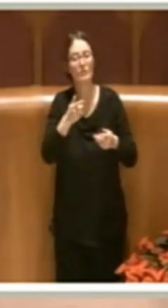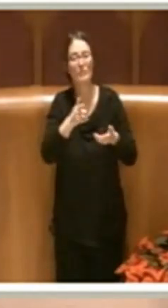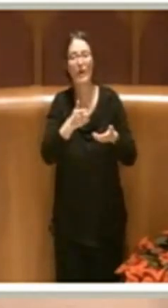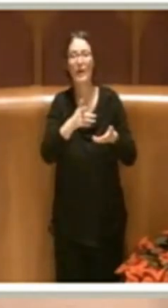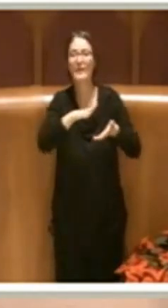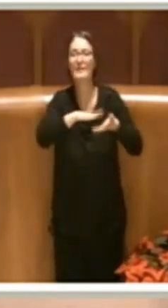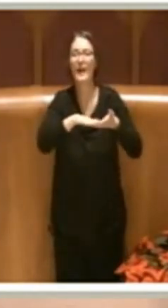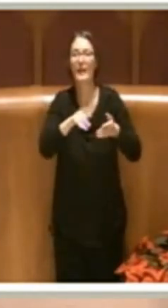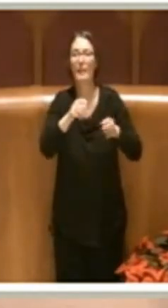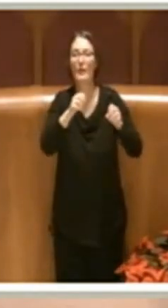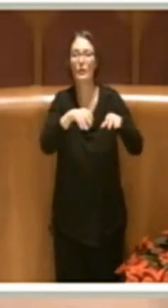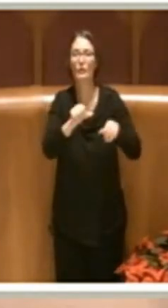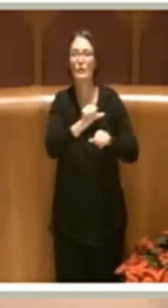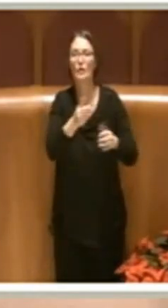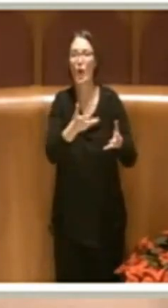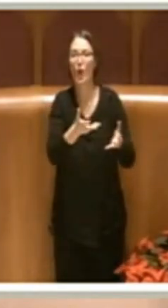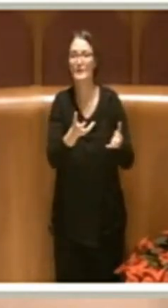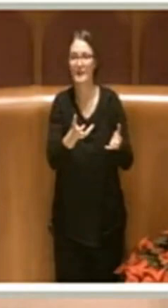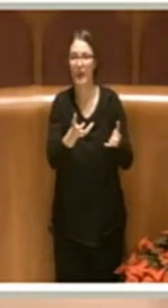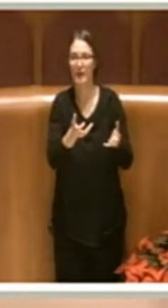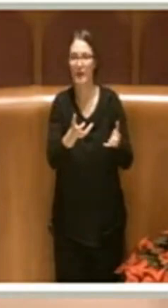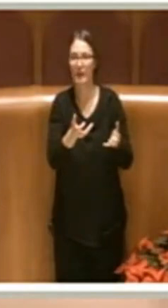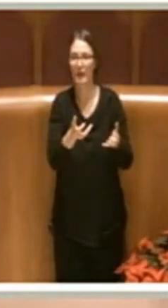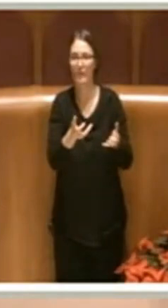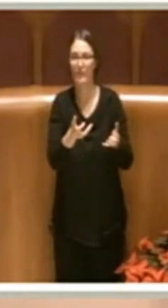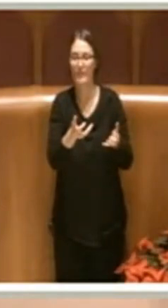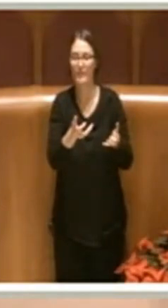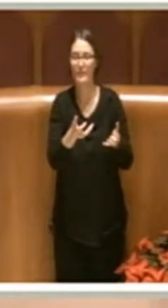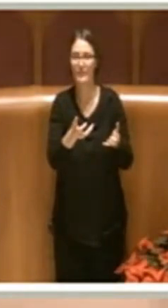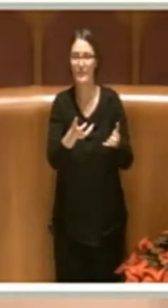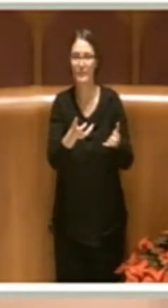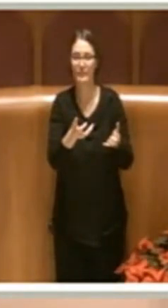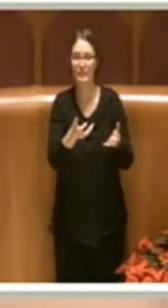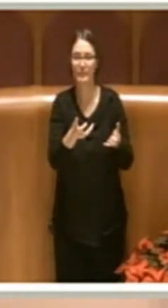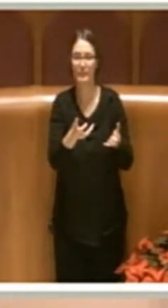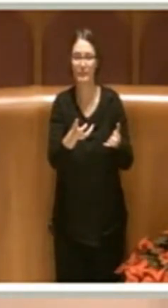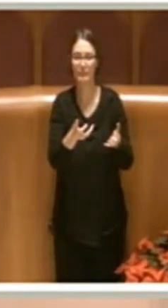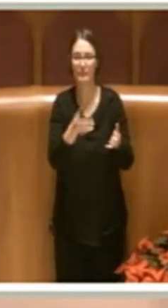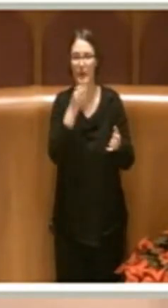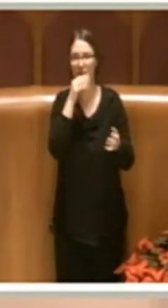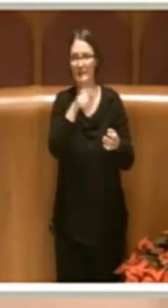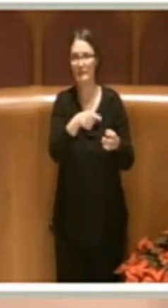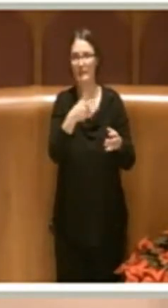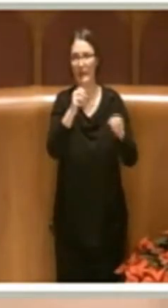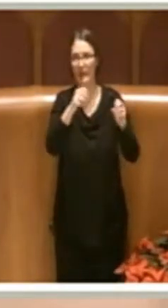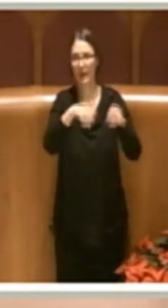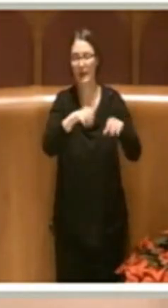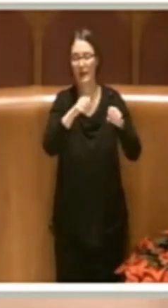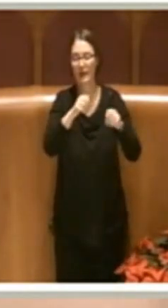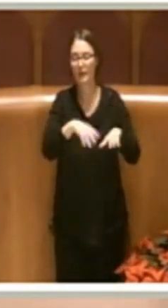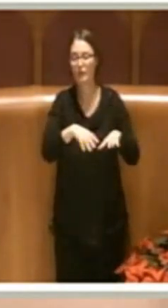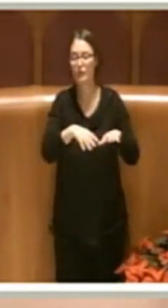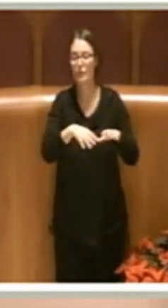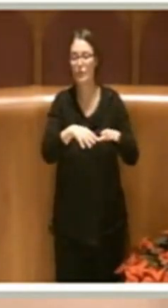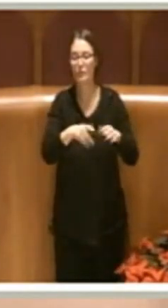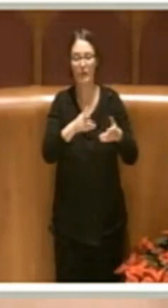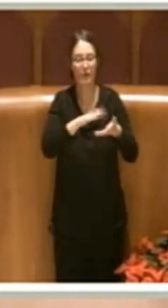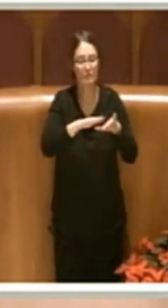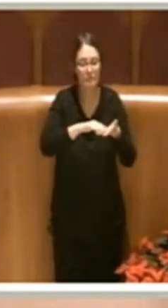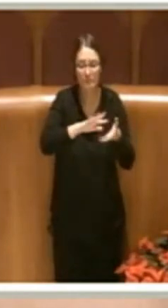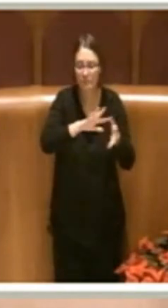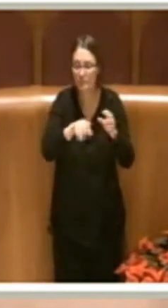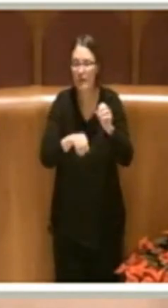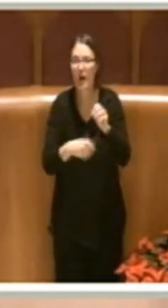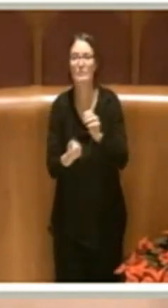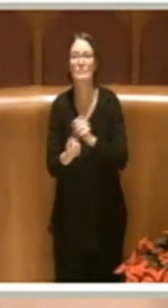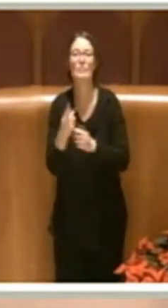soltanto secchi, quelli che sostanzialmente possano generare meno problemi.